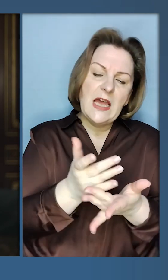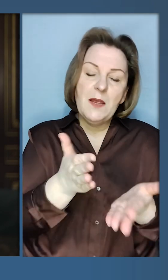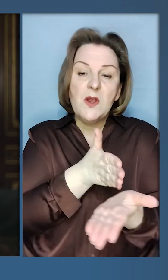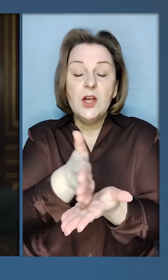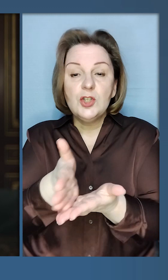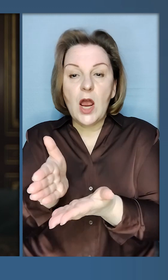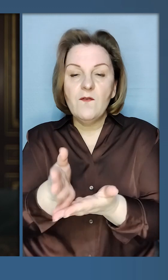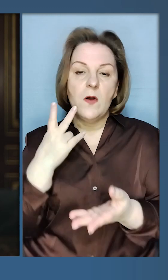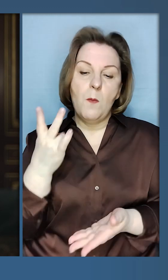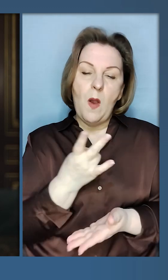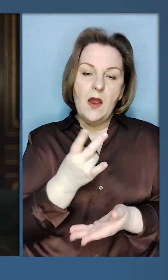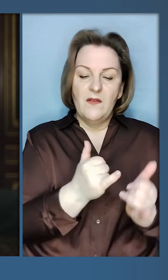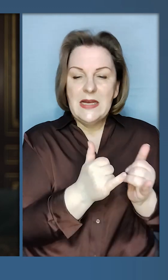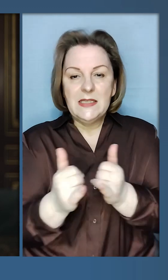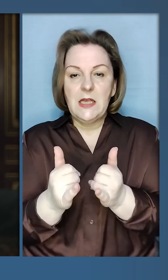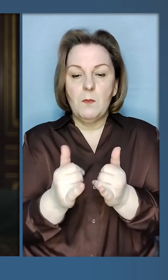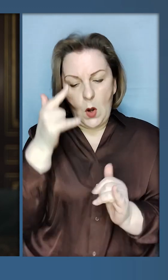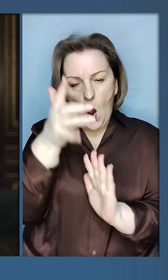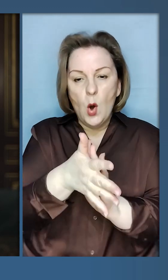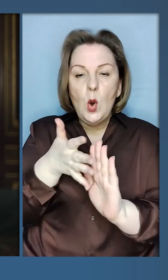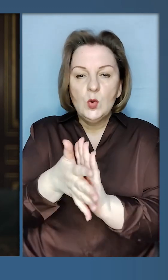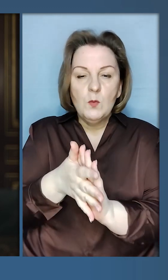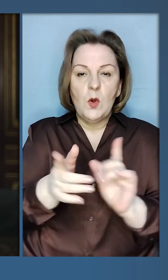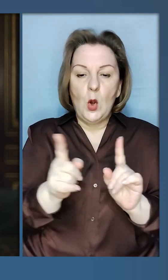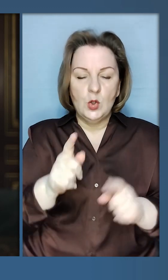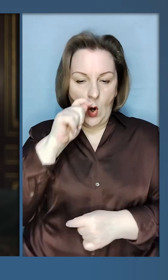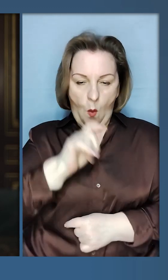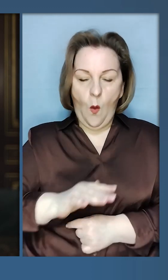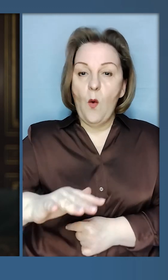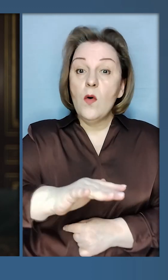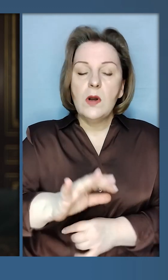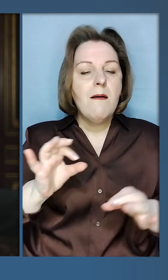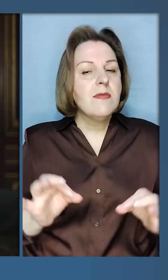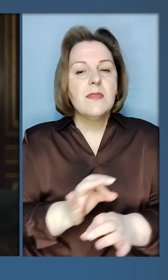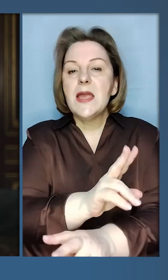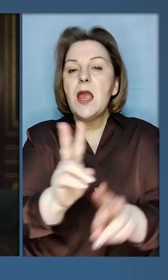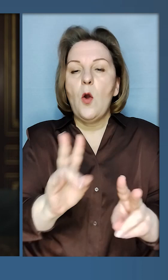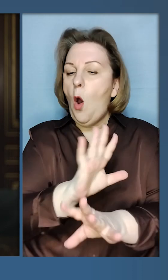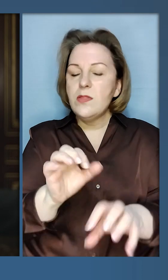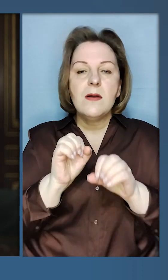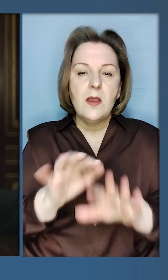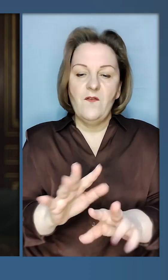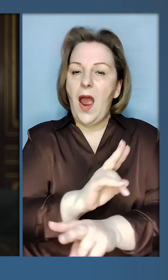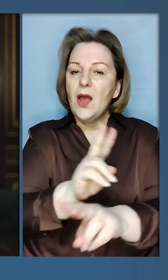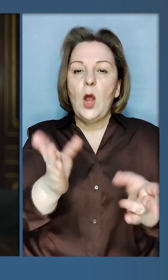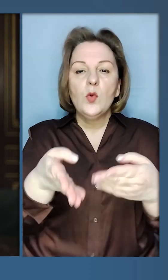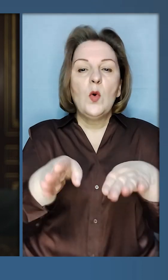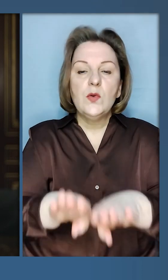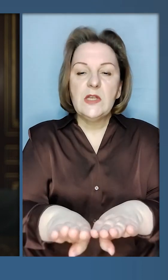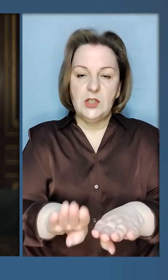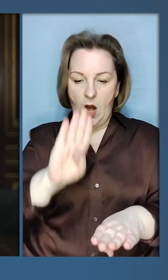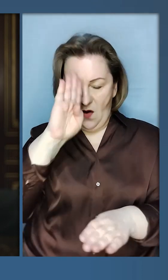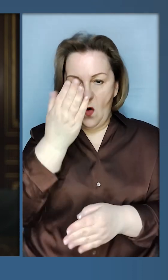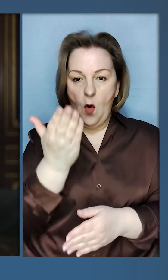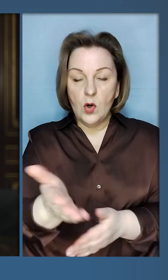всіма іншими шляхами постійно забезпечувати розуміння, що Україна нікого не покине, нікого не